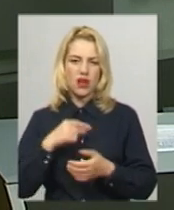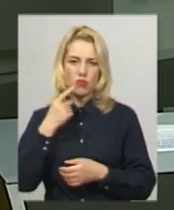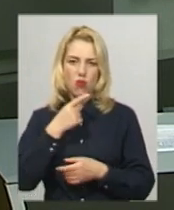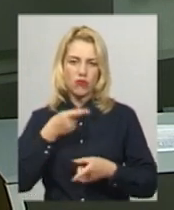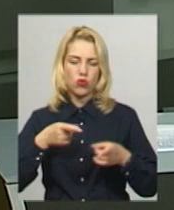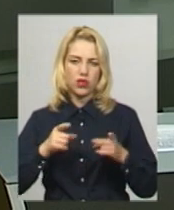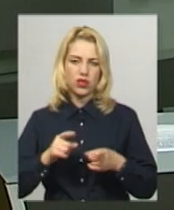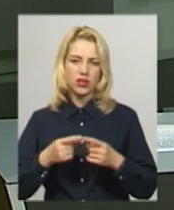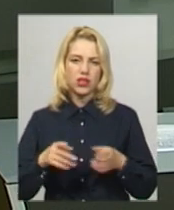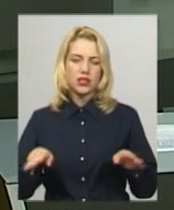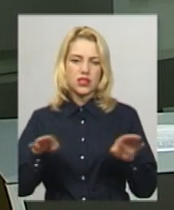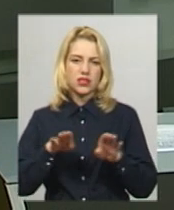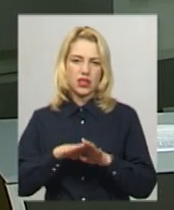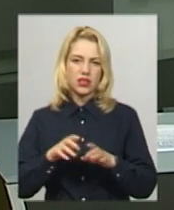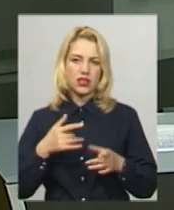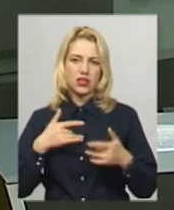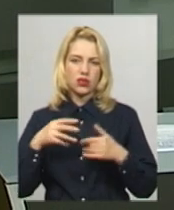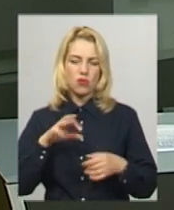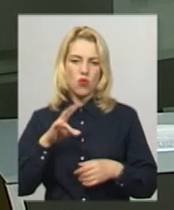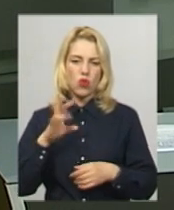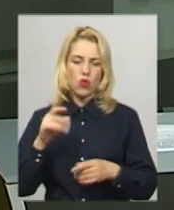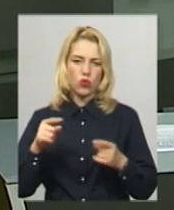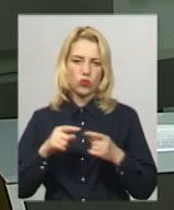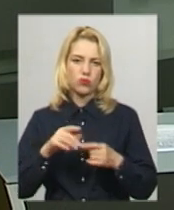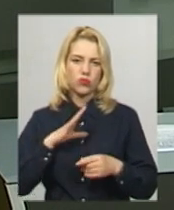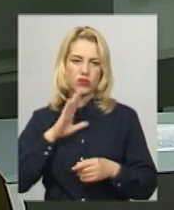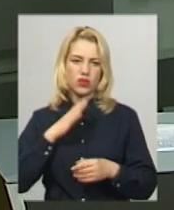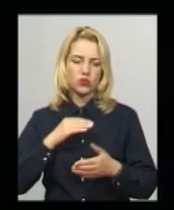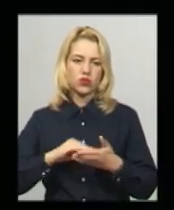Хмельницькому монотеатрі «Кут» побував наш кореспондент Андрій Гумений.